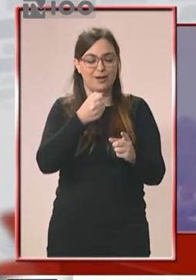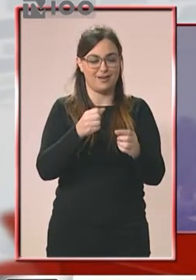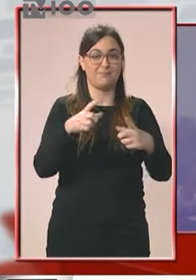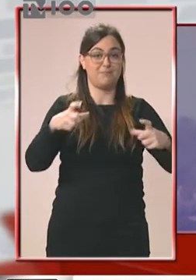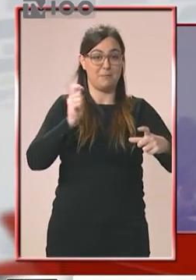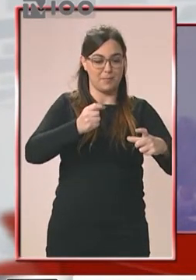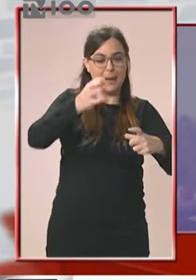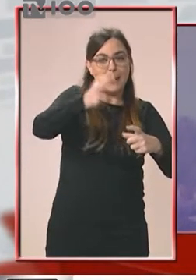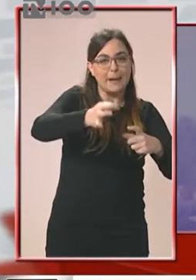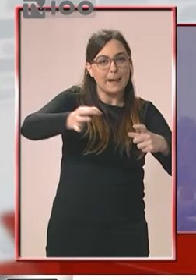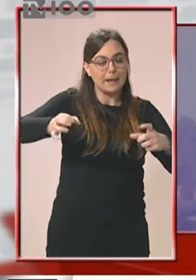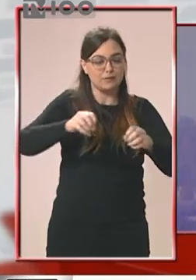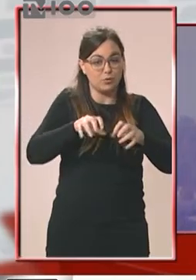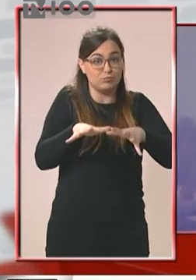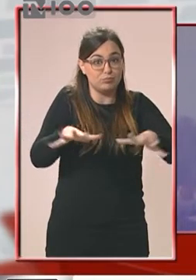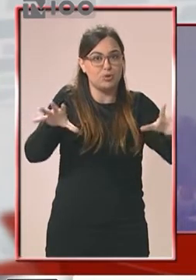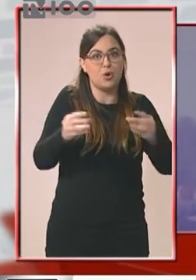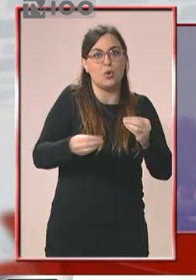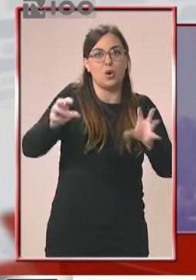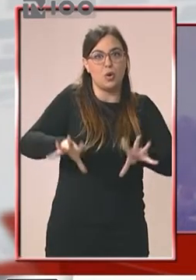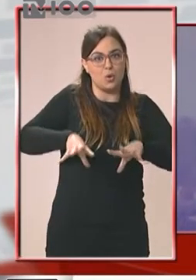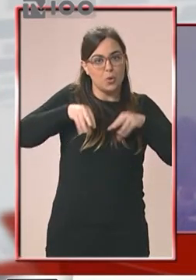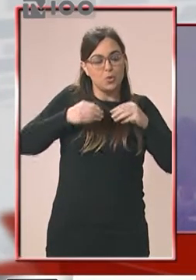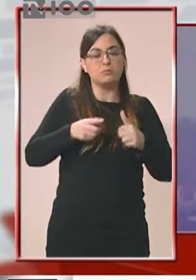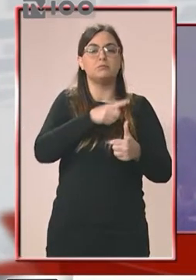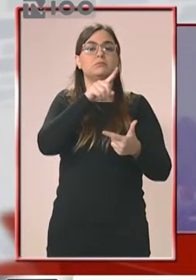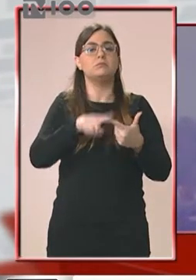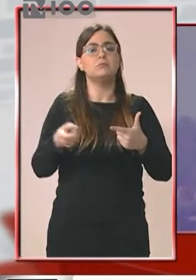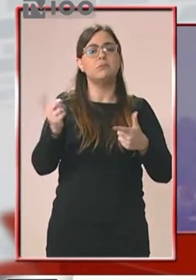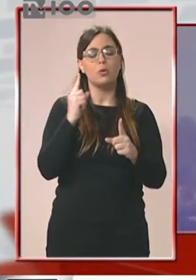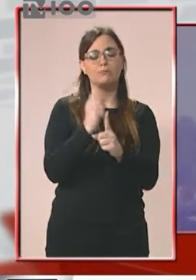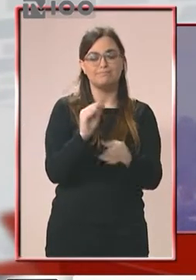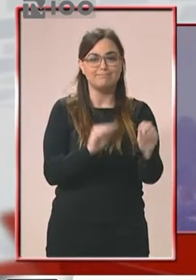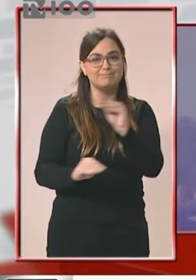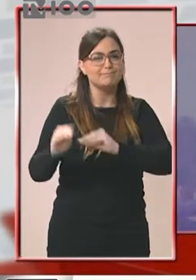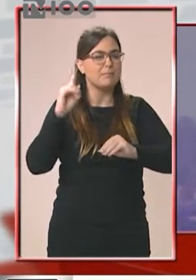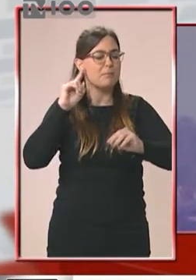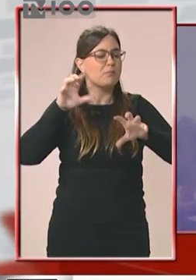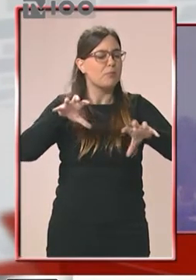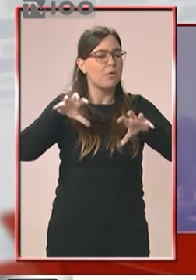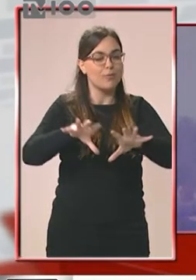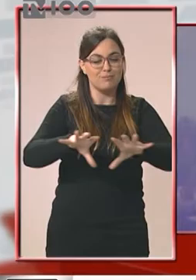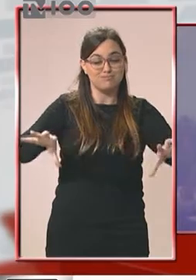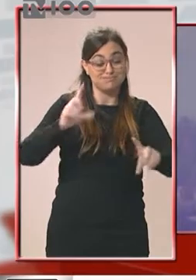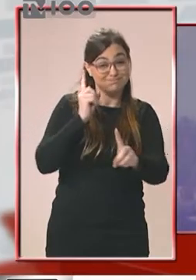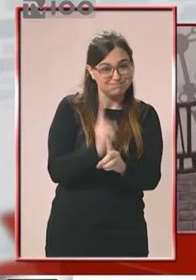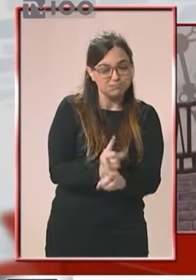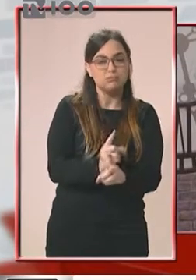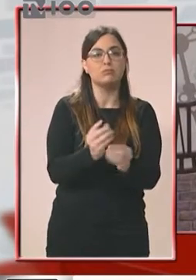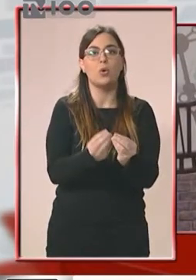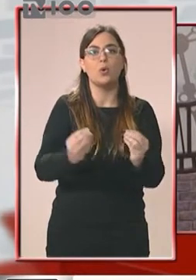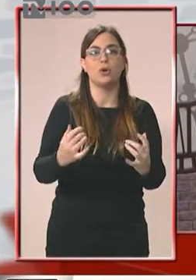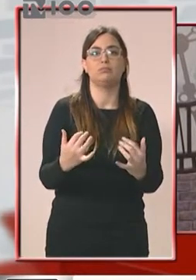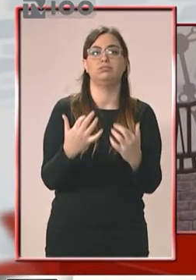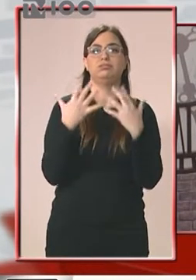νιώθουν τις ντονίσεις πολύ καλά. Και εμείς βέβαια. Και παίζουμε. Αυτό κάνουμε. Παίζουμε όλοι μαζί. Περνάμε και πολύ καλά. Δεν θυμάμαι σε ποια